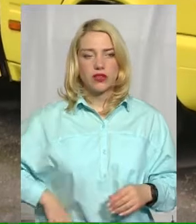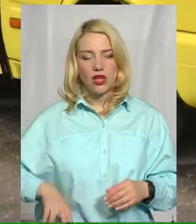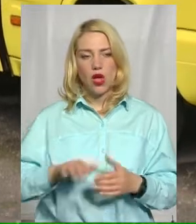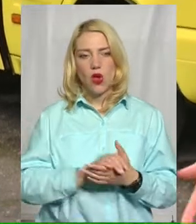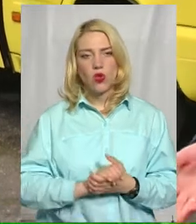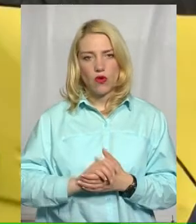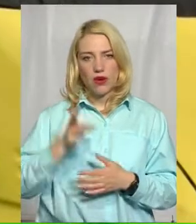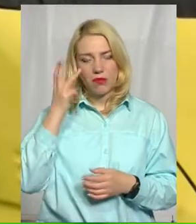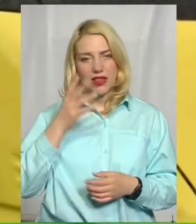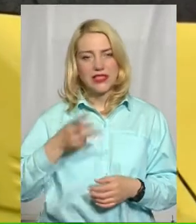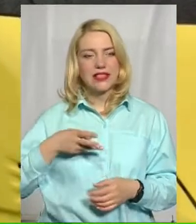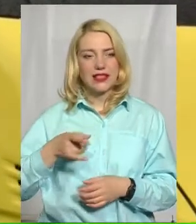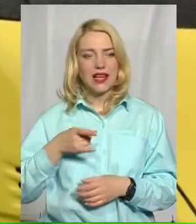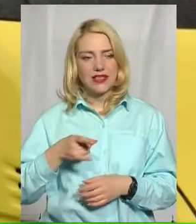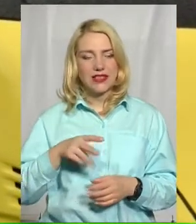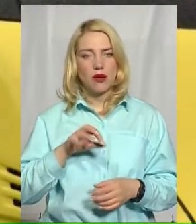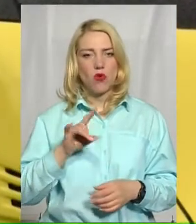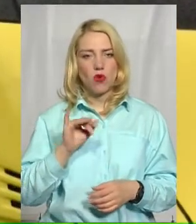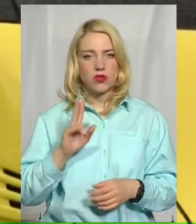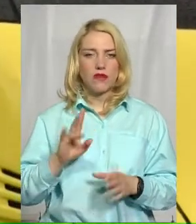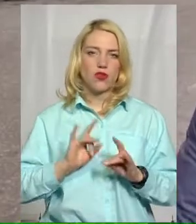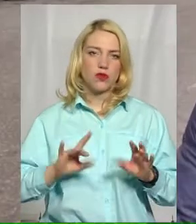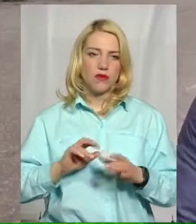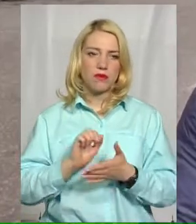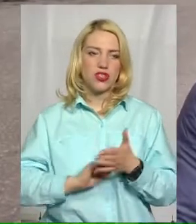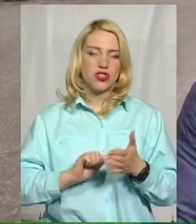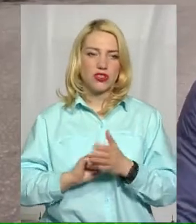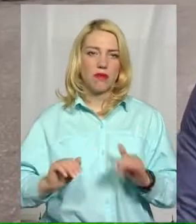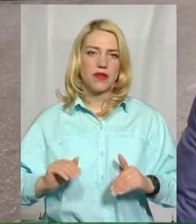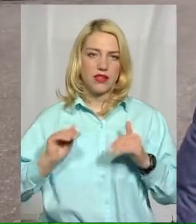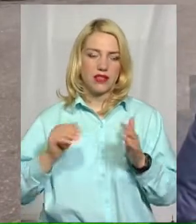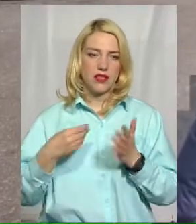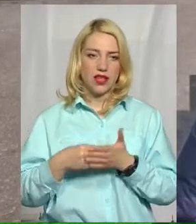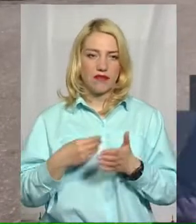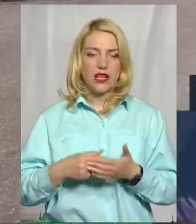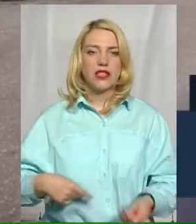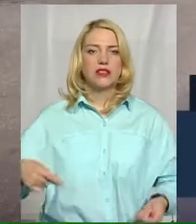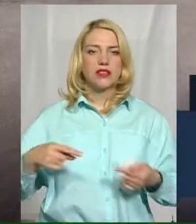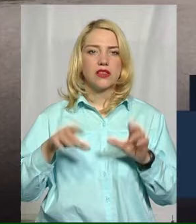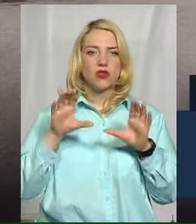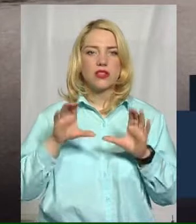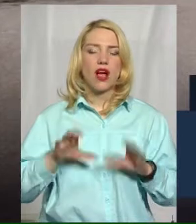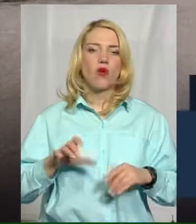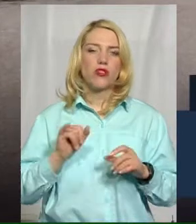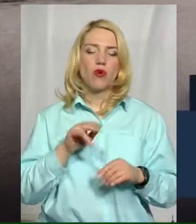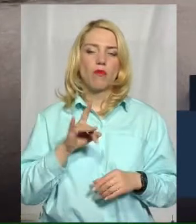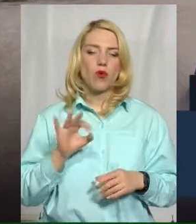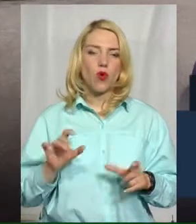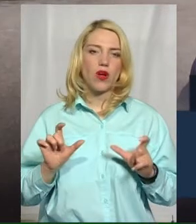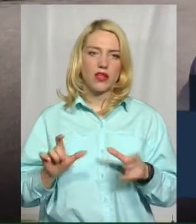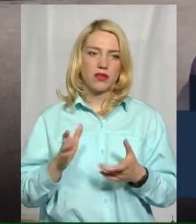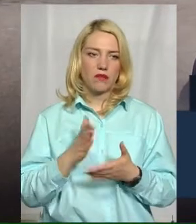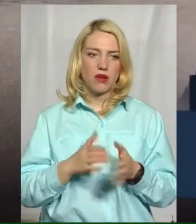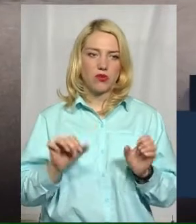«Хмельницький таксі» Валентина Мороз розповіла про причину підняття тарифу. Згідно закону про карантин, маємо